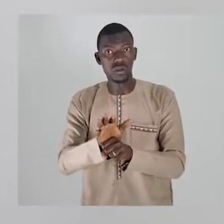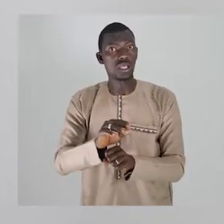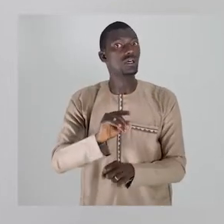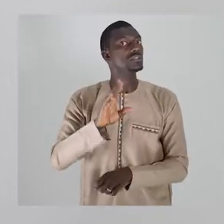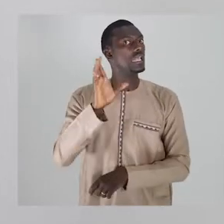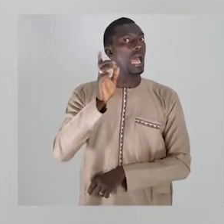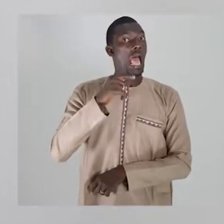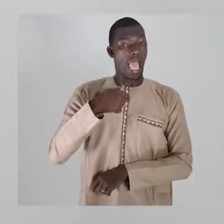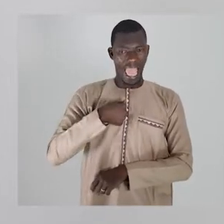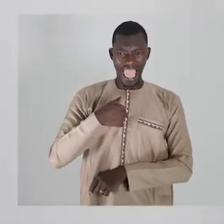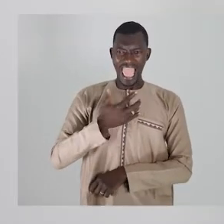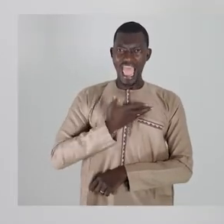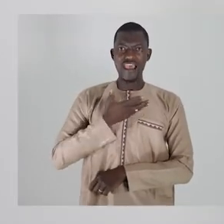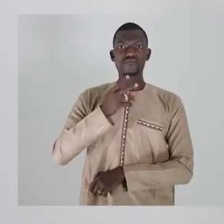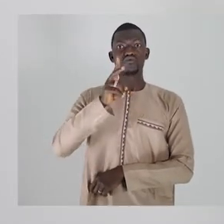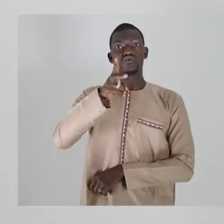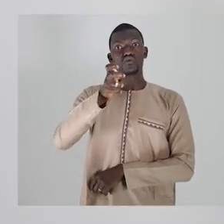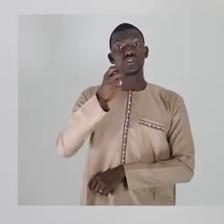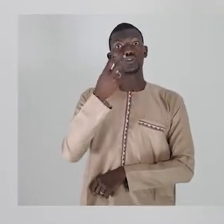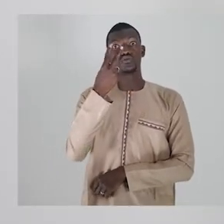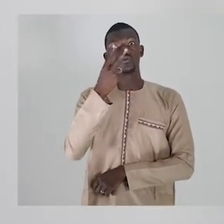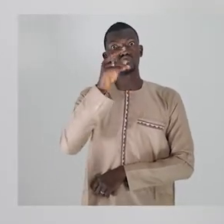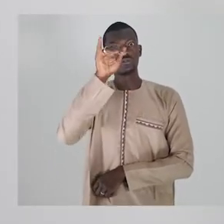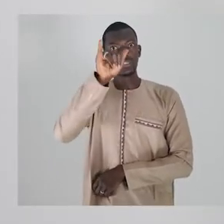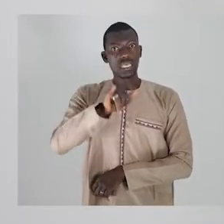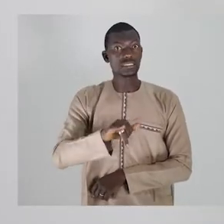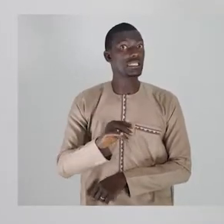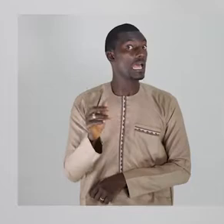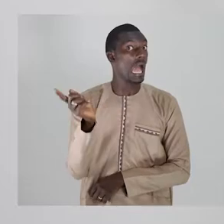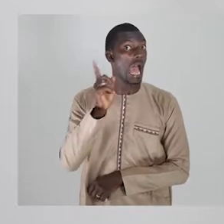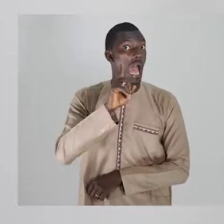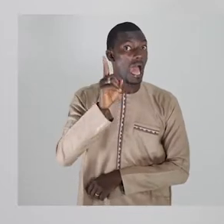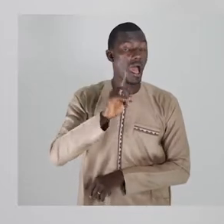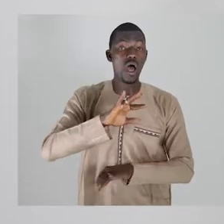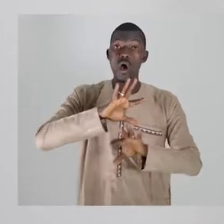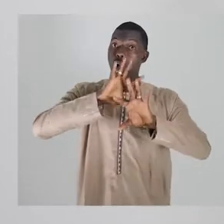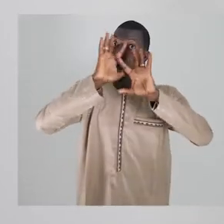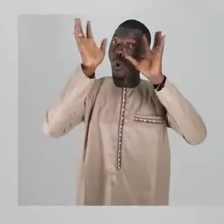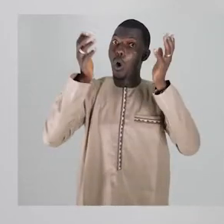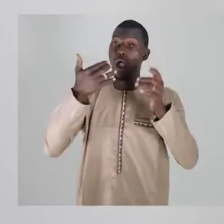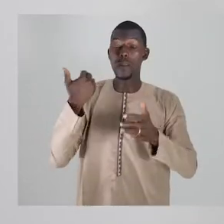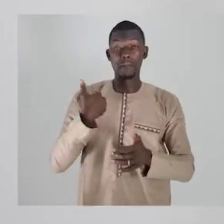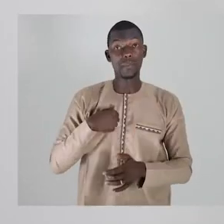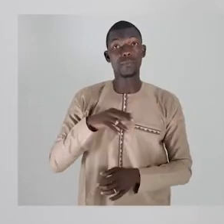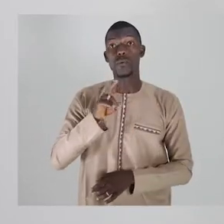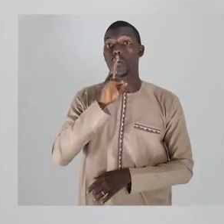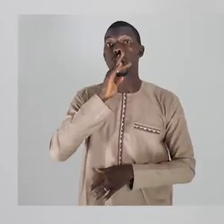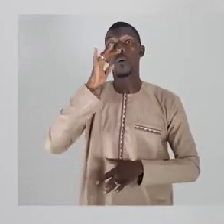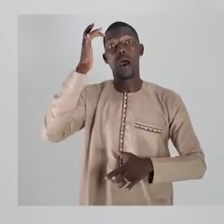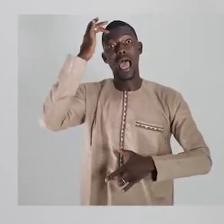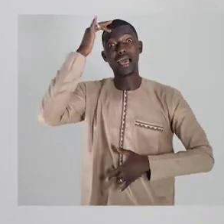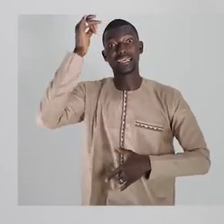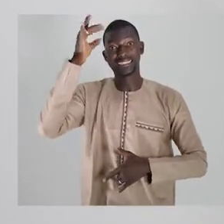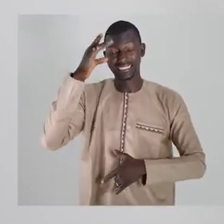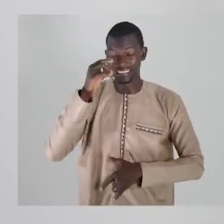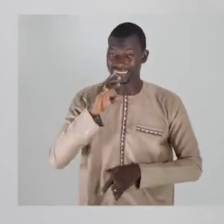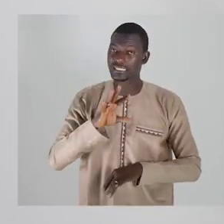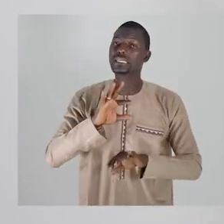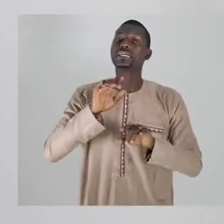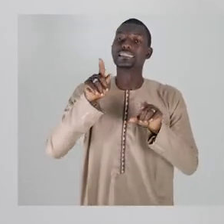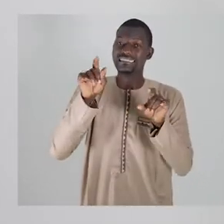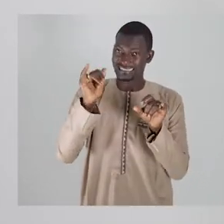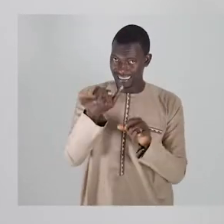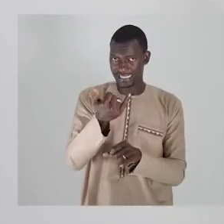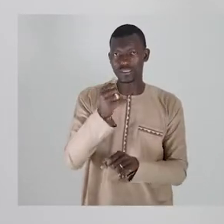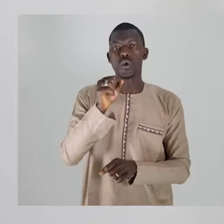gal wati ya nosani. Ejanja matiko kasumutoku kankone coronavirus le kusof kunyilag. Andu nje simit kaba nanti